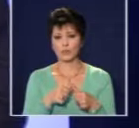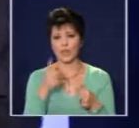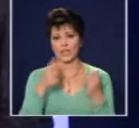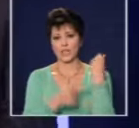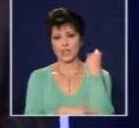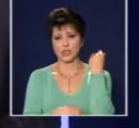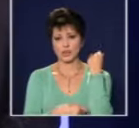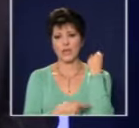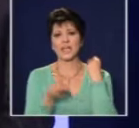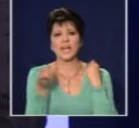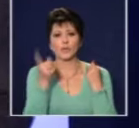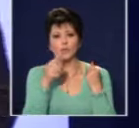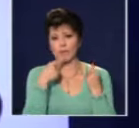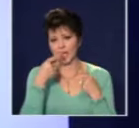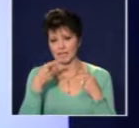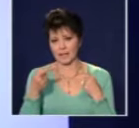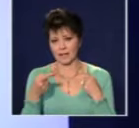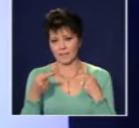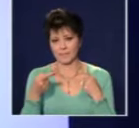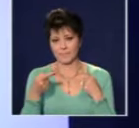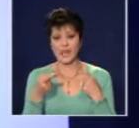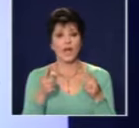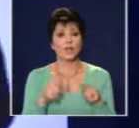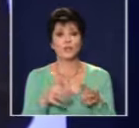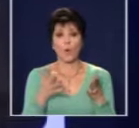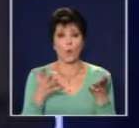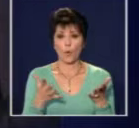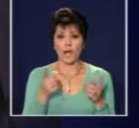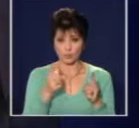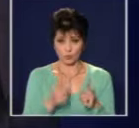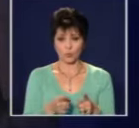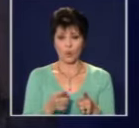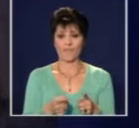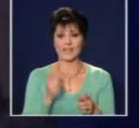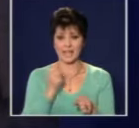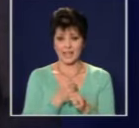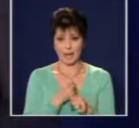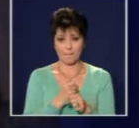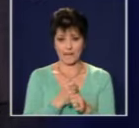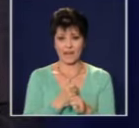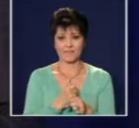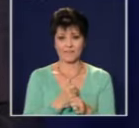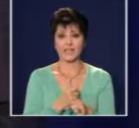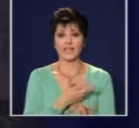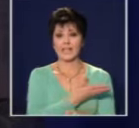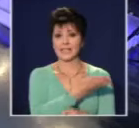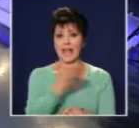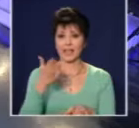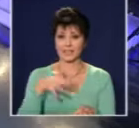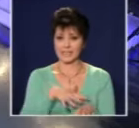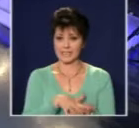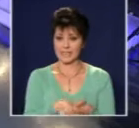както искате, така го разбирайте но когато се дигитализира цялото образователна система това нещо няма как да се случи